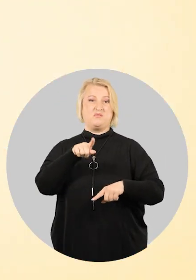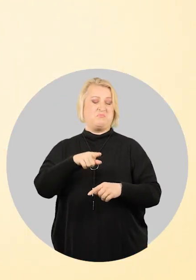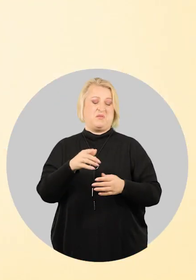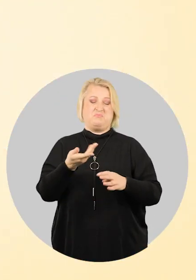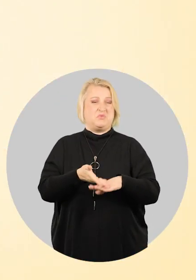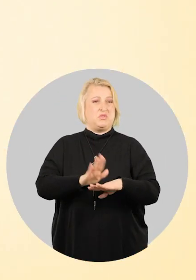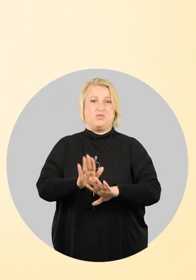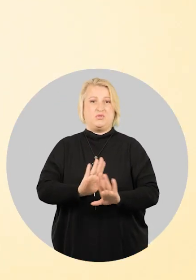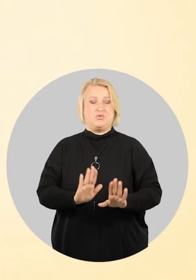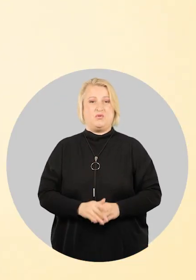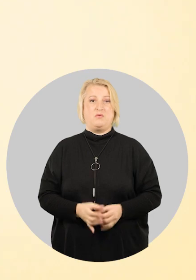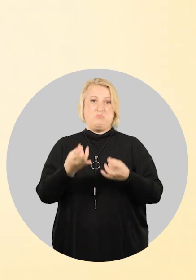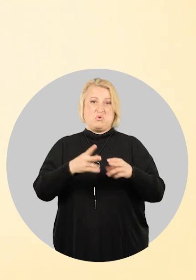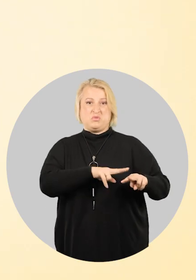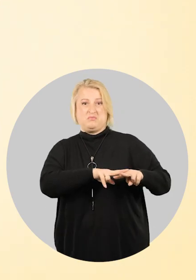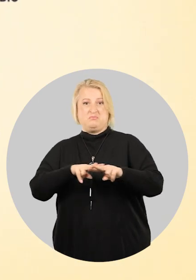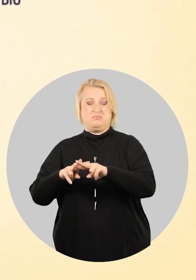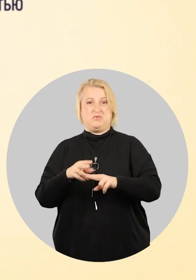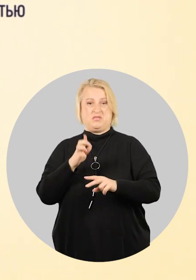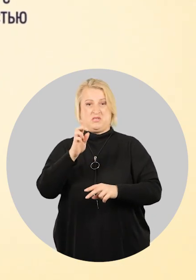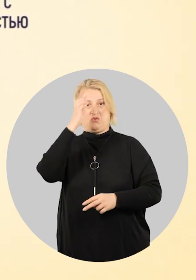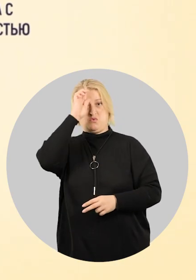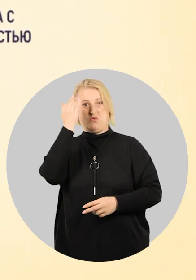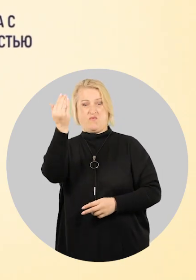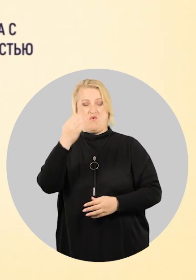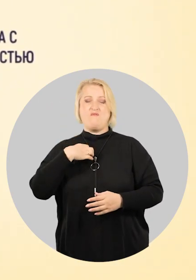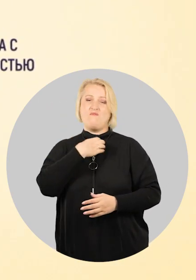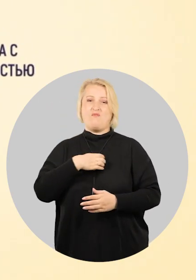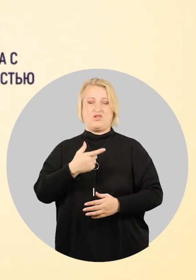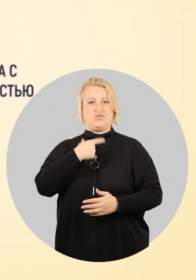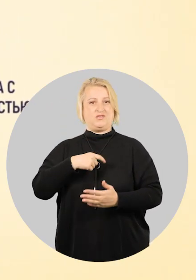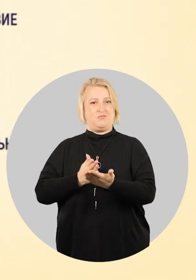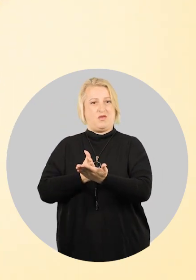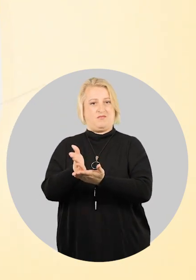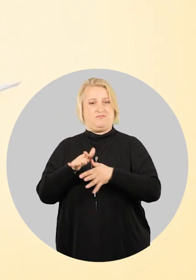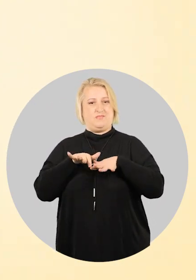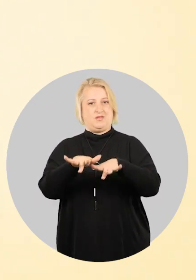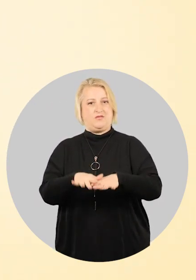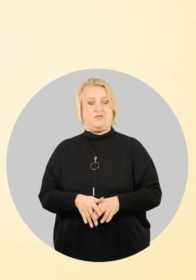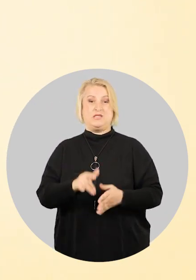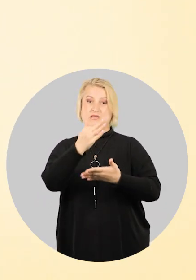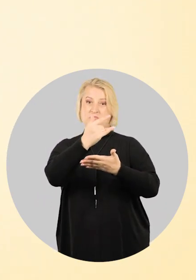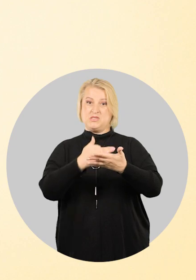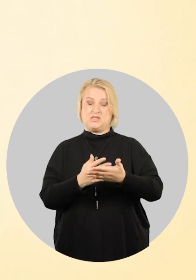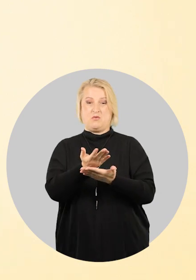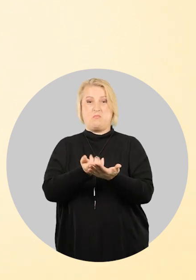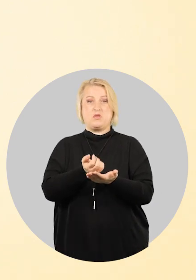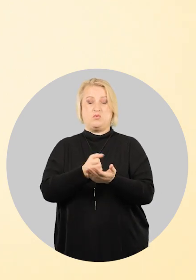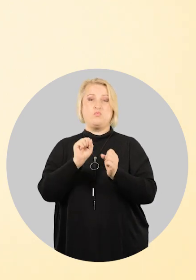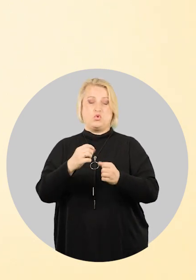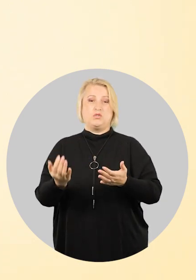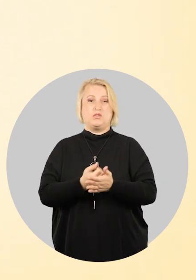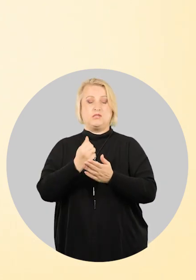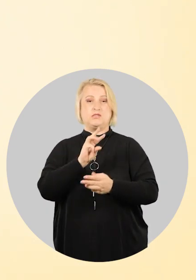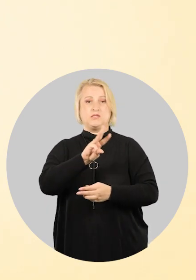Тебе это ничего не будет стоить. Перенаправляй общественные средства на важное для тебя дело. Полный список бенефициаров можно найти на сайте